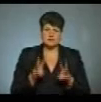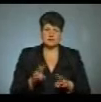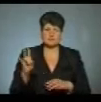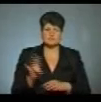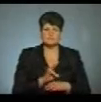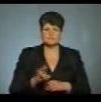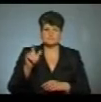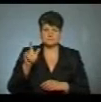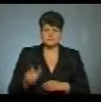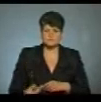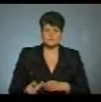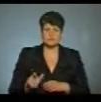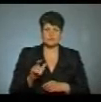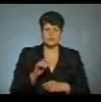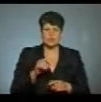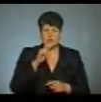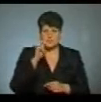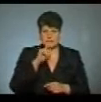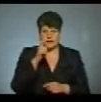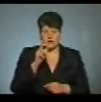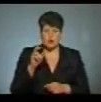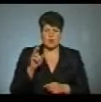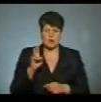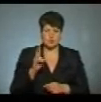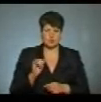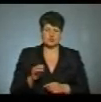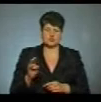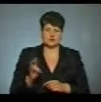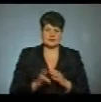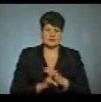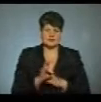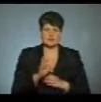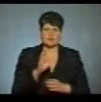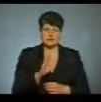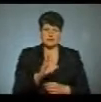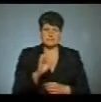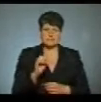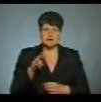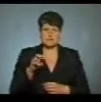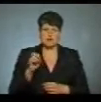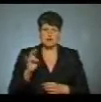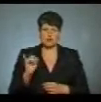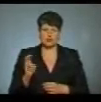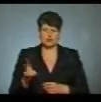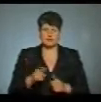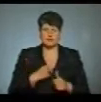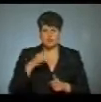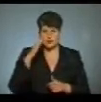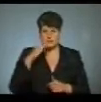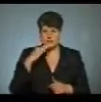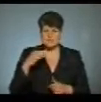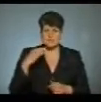Тернопільськозборівської архієпархії Української греко-католицької церкви Василій Семенюк. «Я, Отця, і Сена,